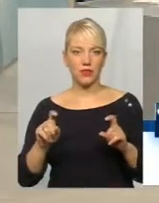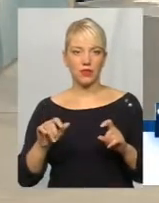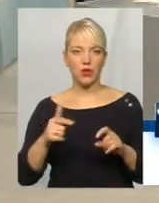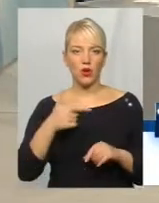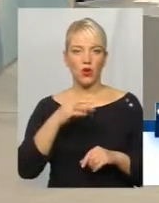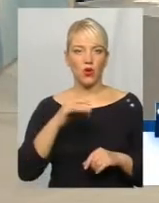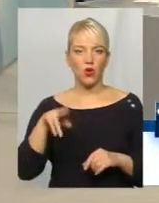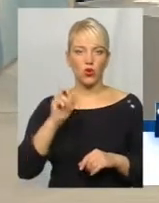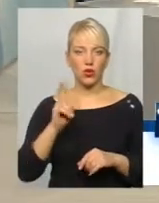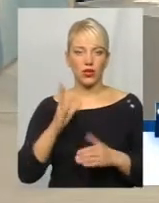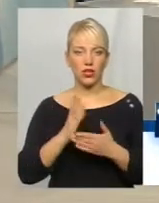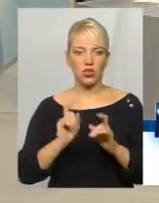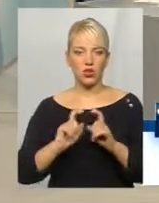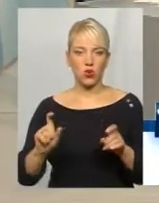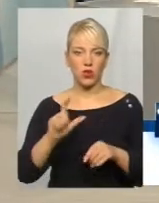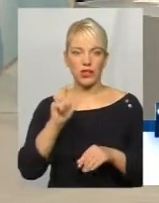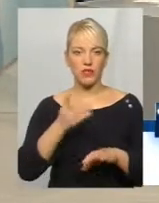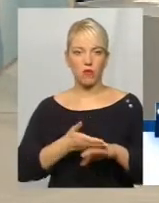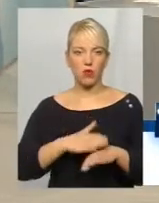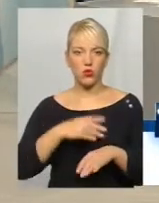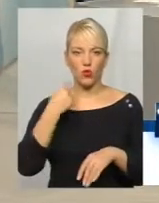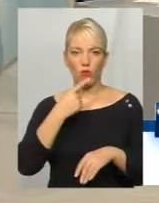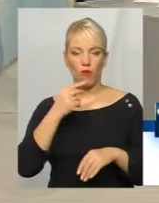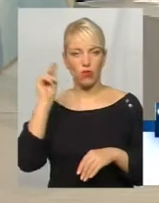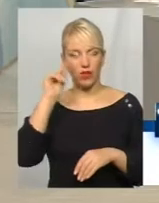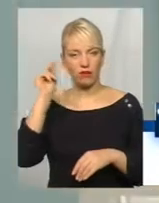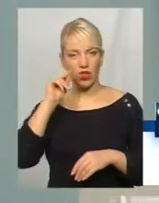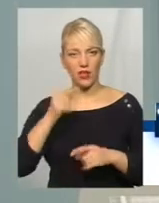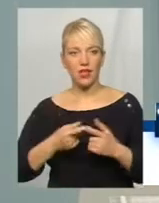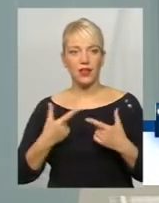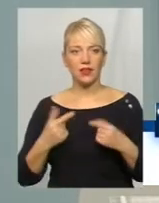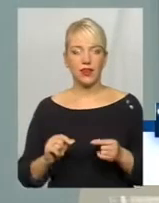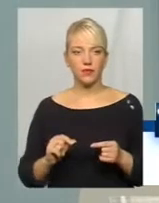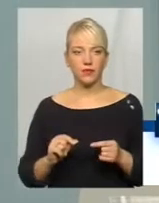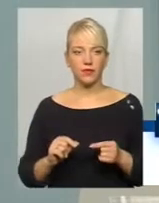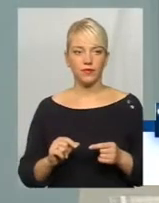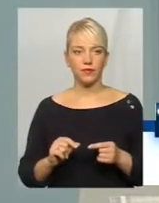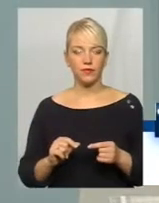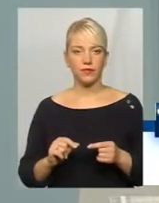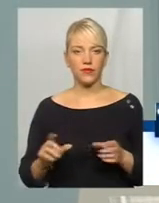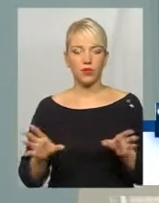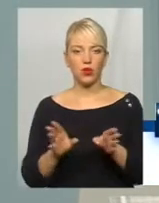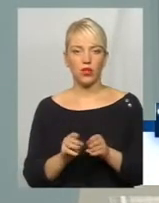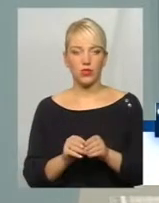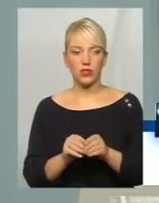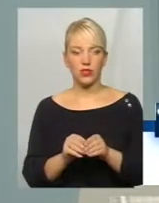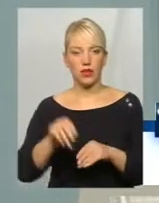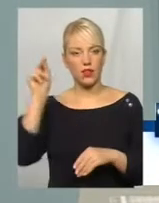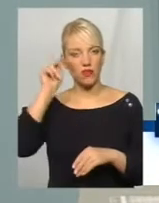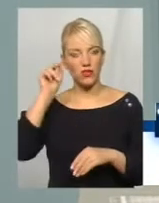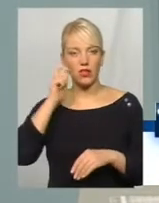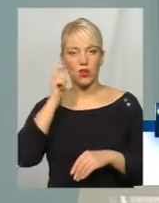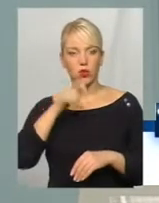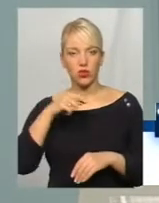городку є школа з польською мовою навчання, де, знову ж, поєднується навчання